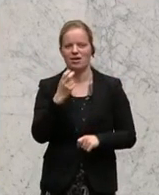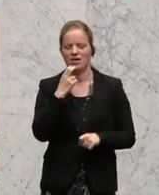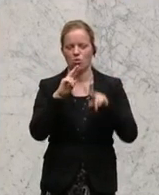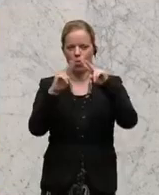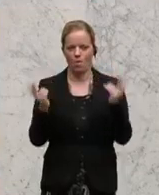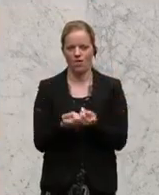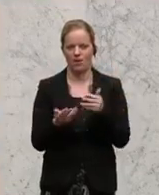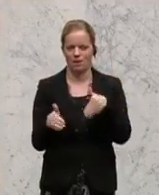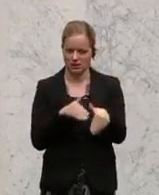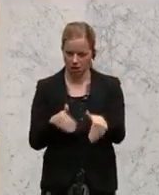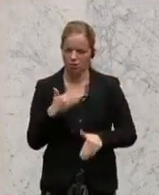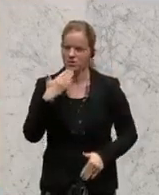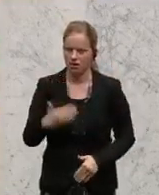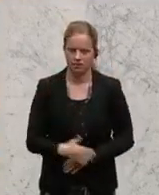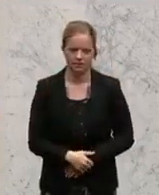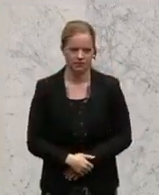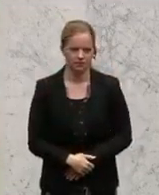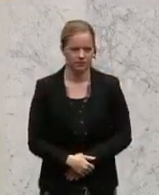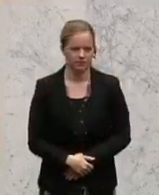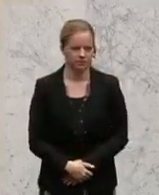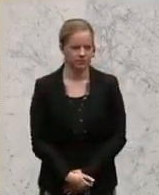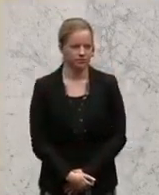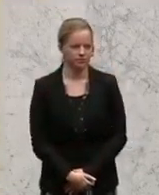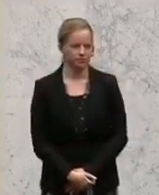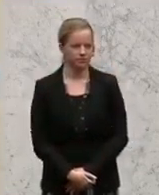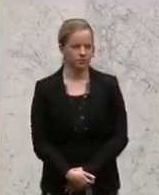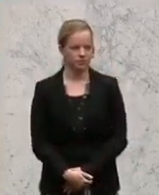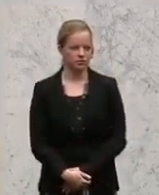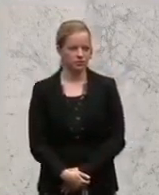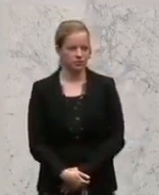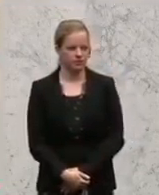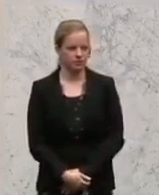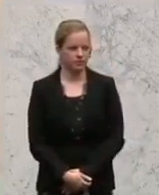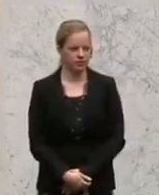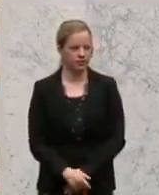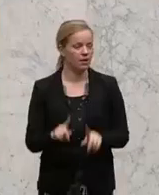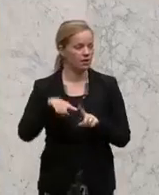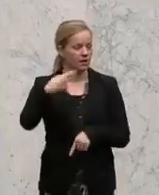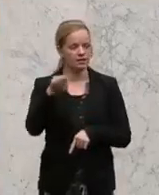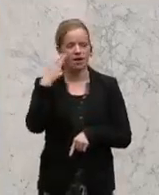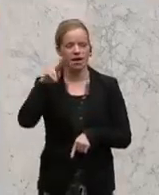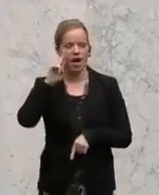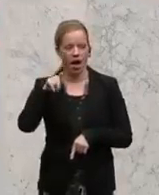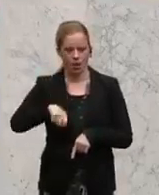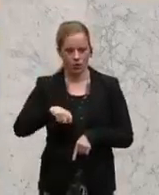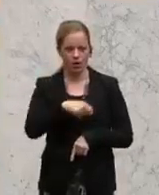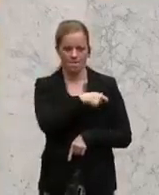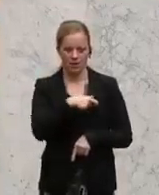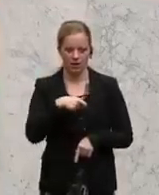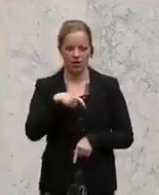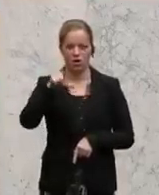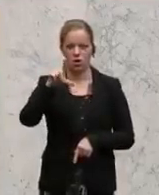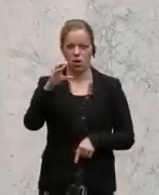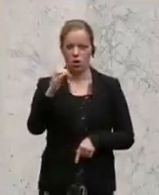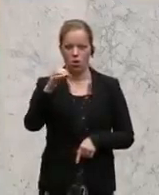Die österreichische Landwirtschaft komme ohne Glyphosat aus. Es gebe viele Alternativen, sagt Christiane Brunner, die Umweltsprecherin der